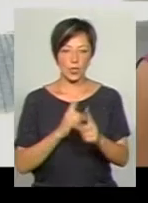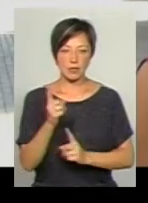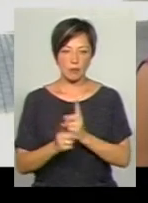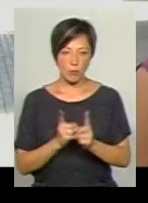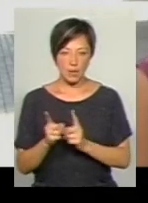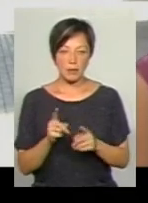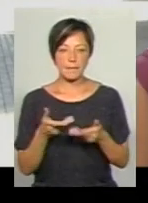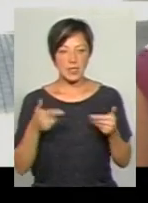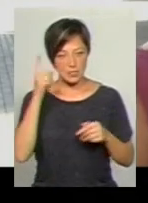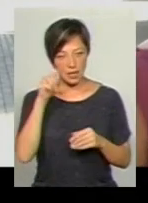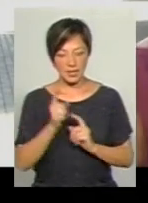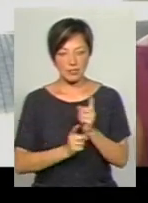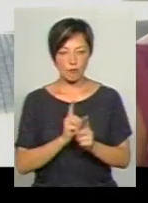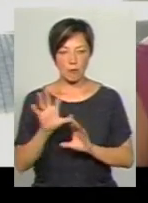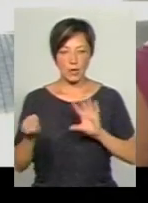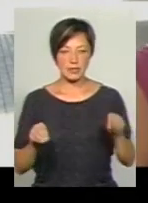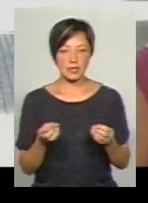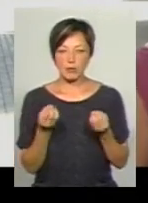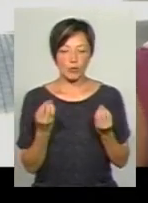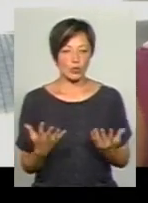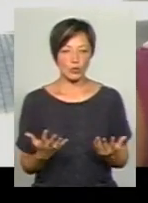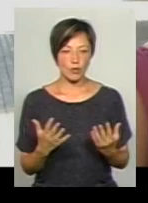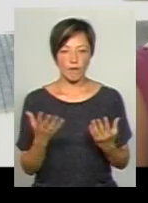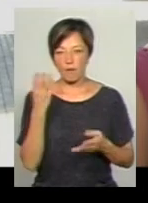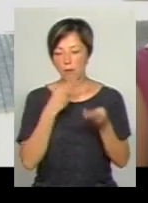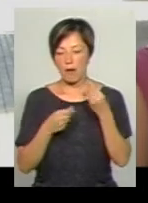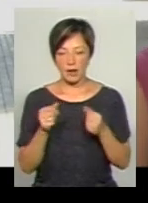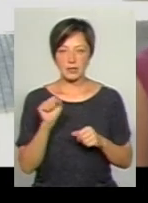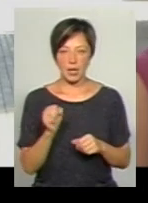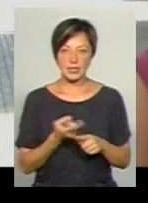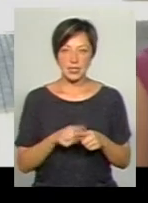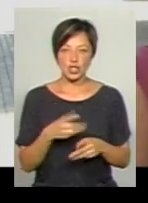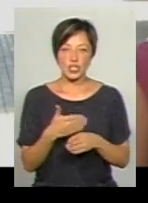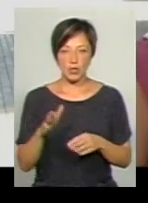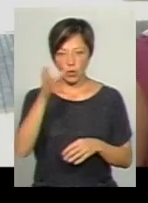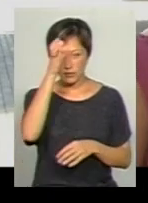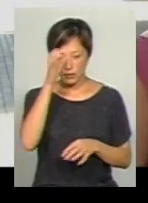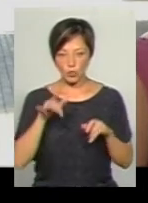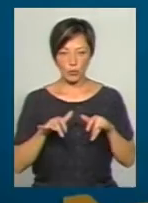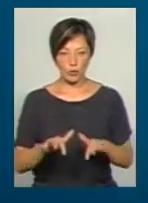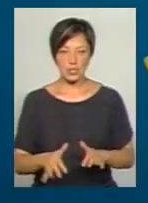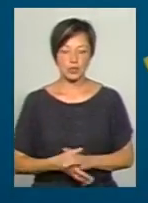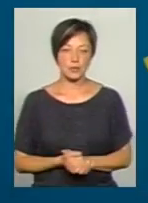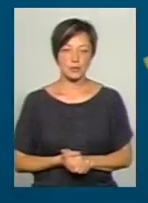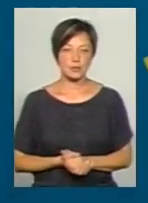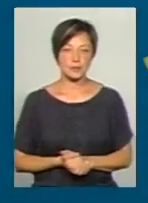Тому що ми знаємо, що трансформація – це не просто формальність, а це частина освітнього процесу.